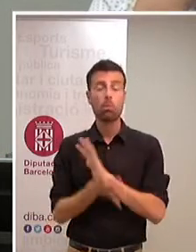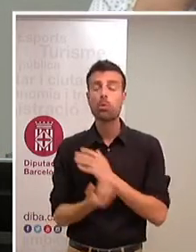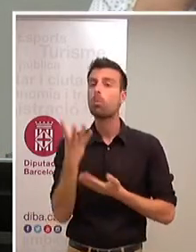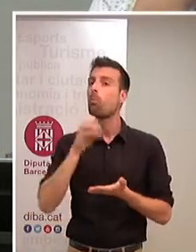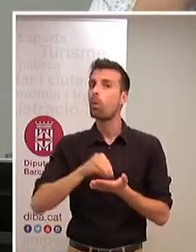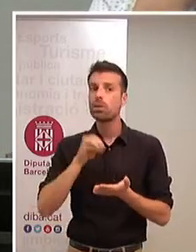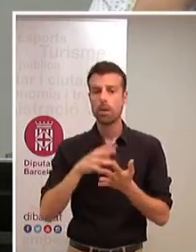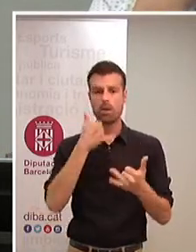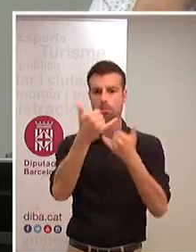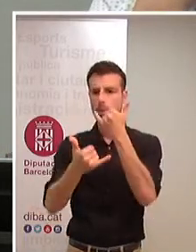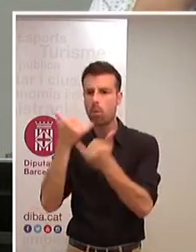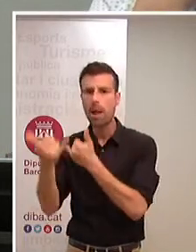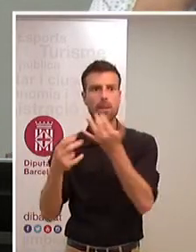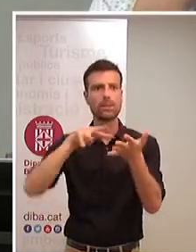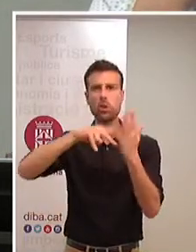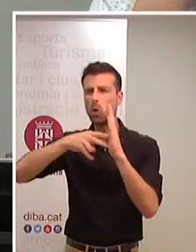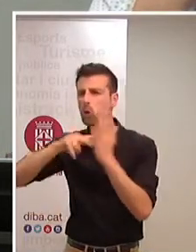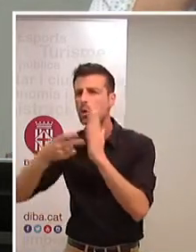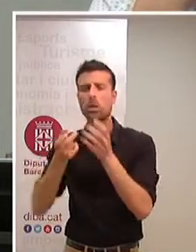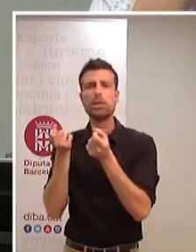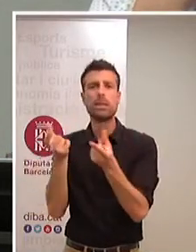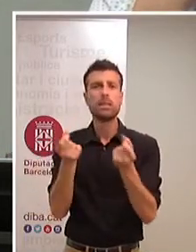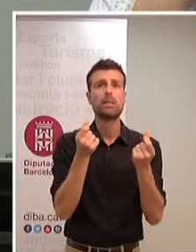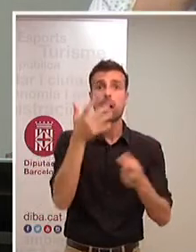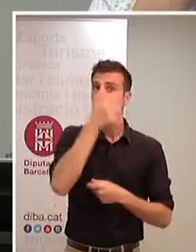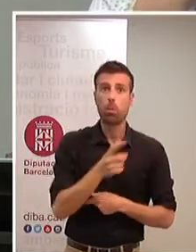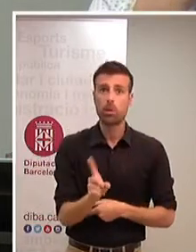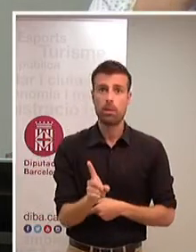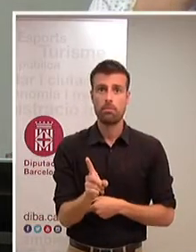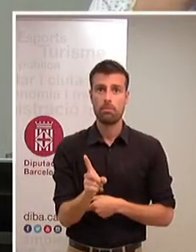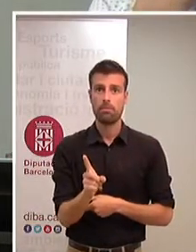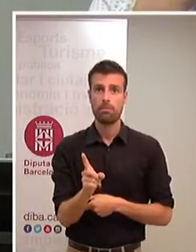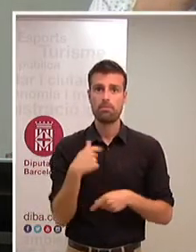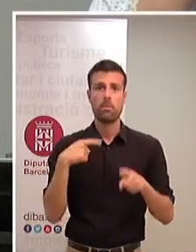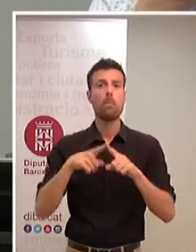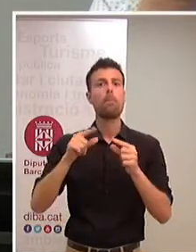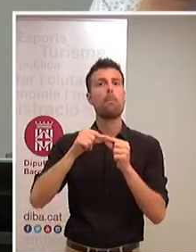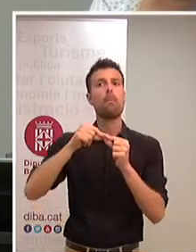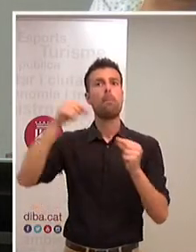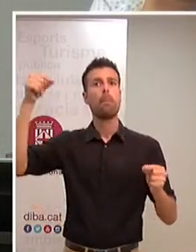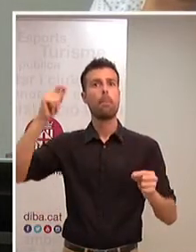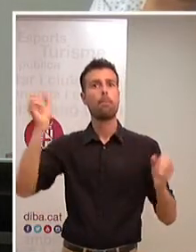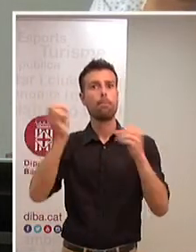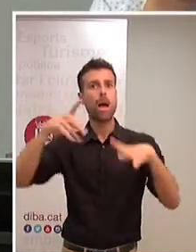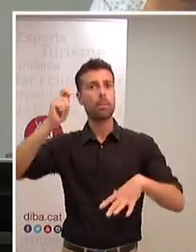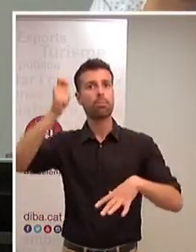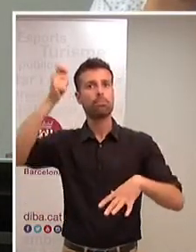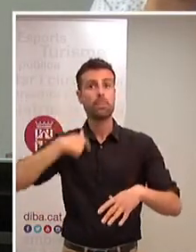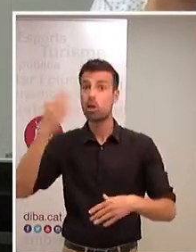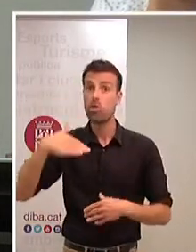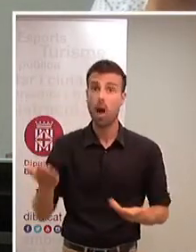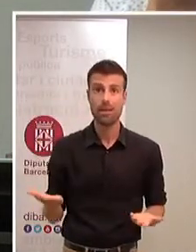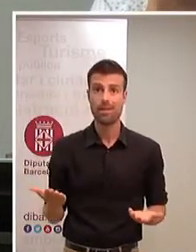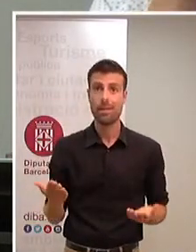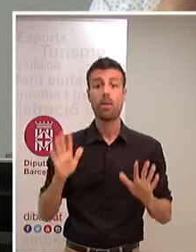tots els problemes que tenen les persones diàriament. No tenim la vareta màgica però estic convençuda que si